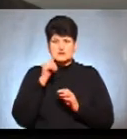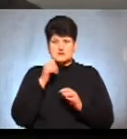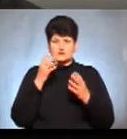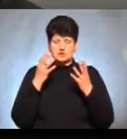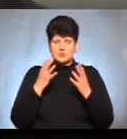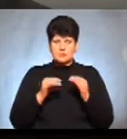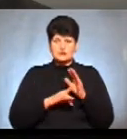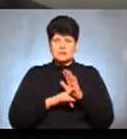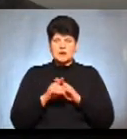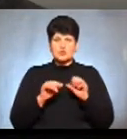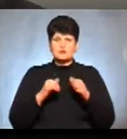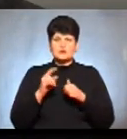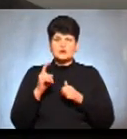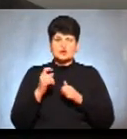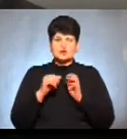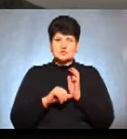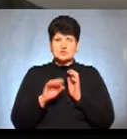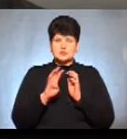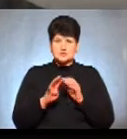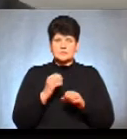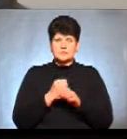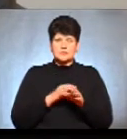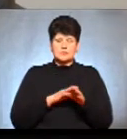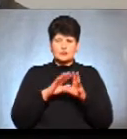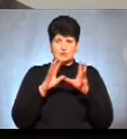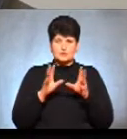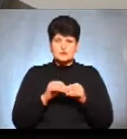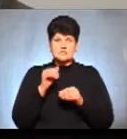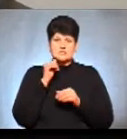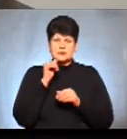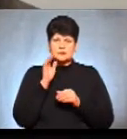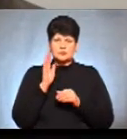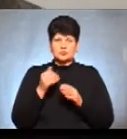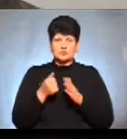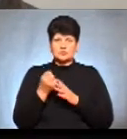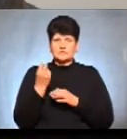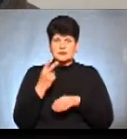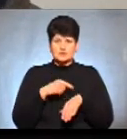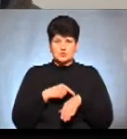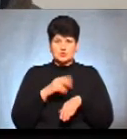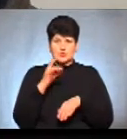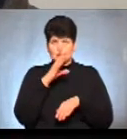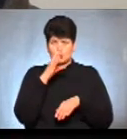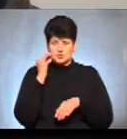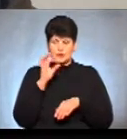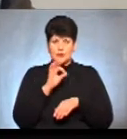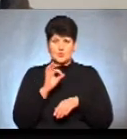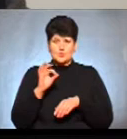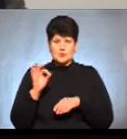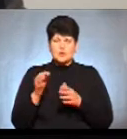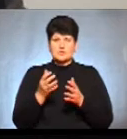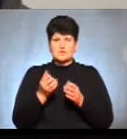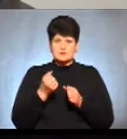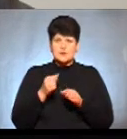комісія номер 164 працювати по обсязі, буде завтра до 12 години ночі, тобто 00, отримувати